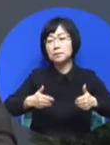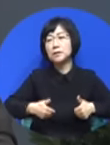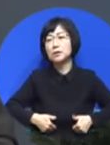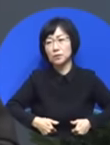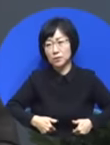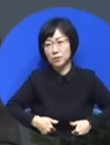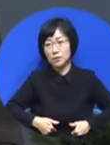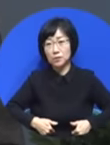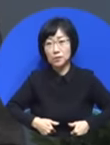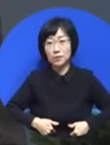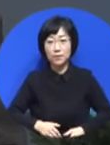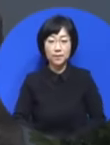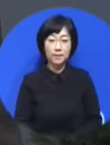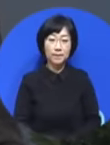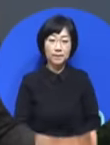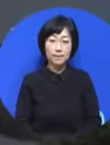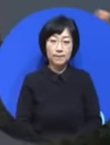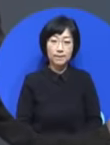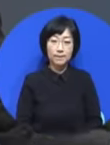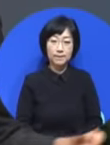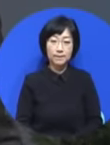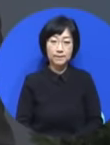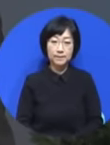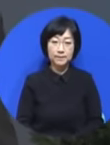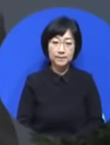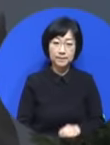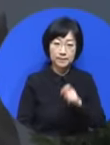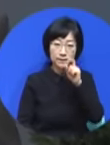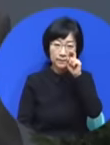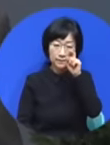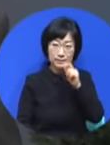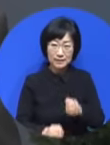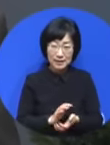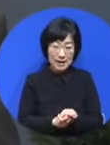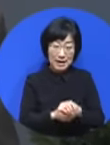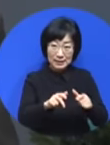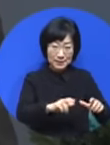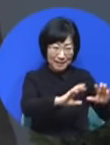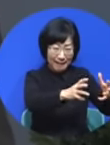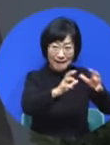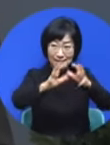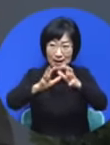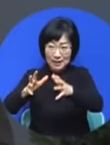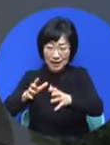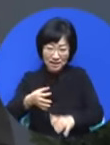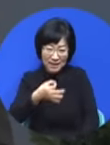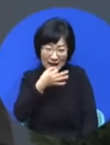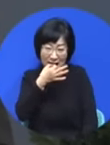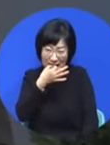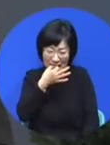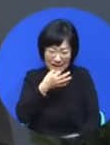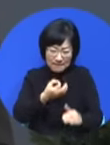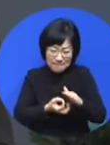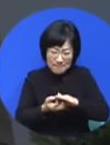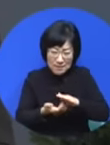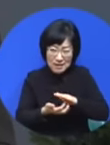자기 이익만 다 따지고 있는 많은 나라들 거기에 사단이 역사하지 않도록 기도해야 되지 않냐.